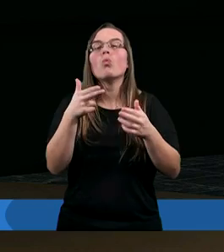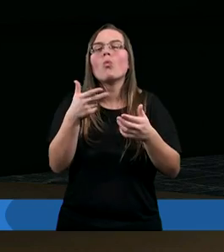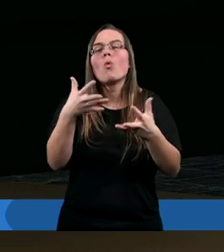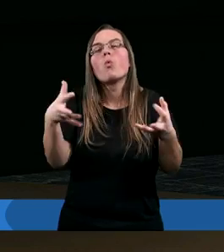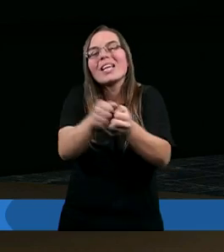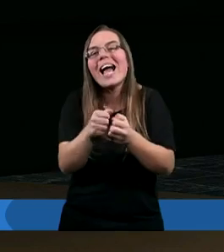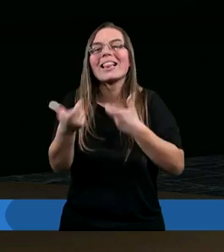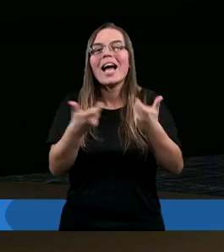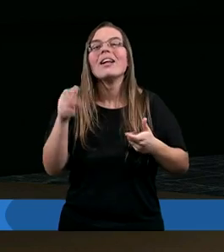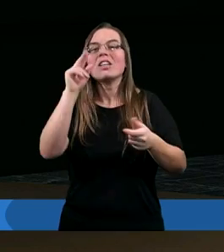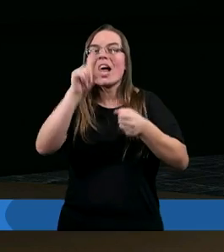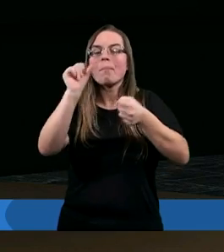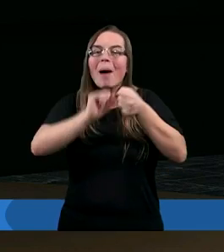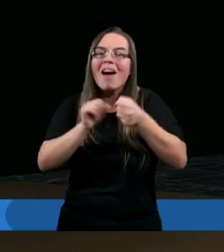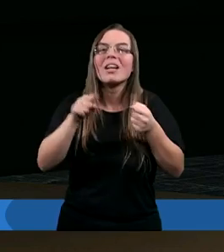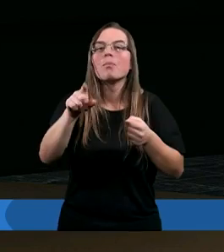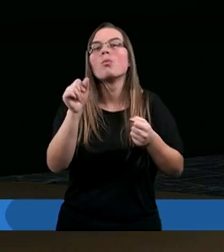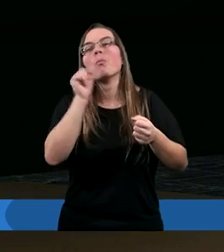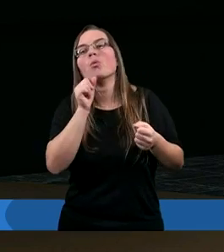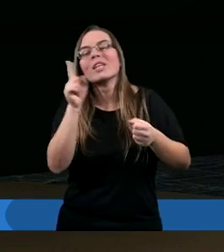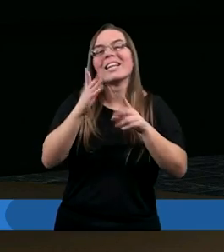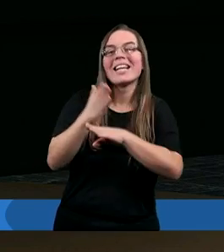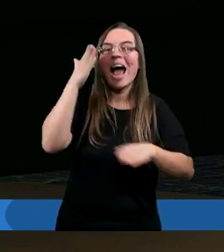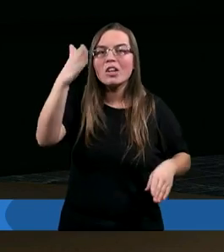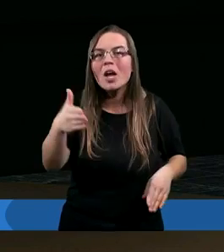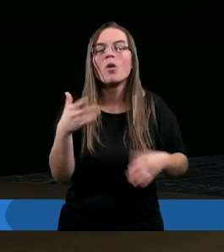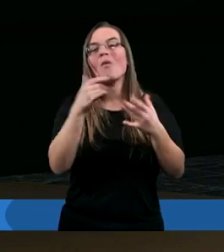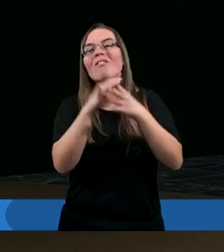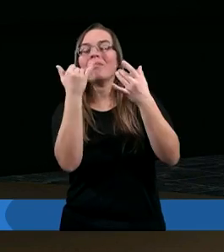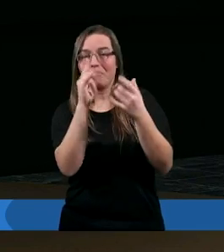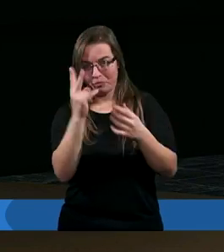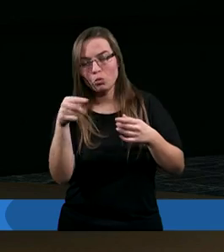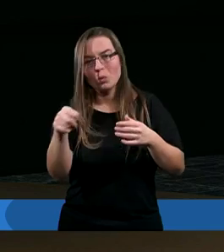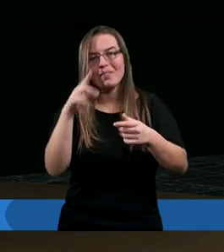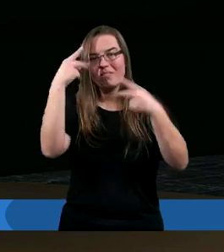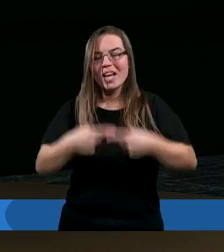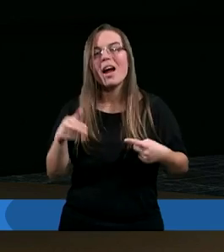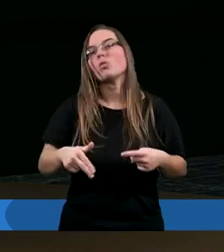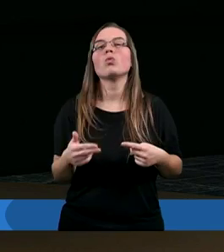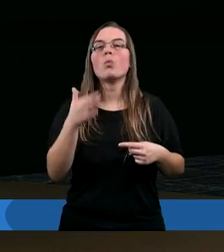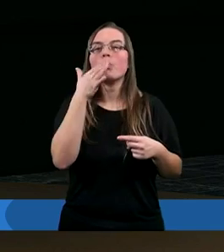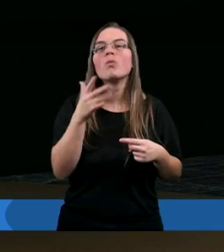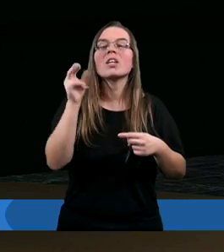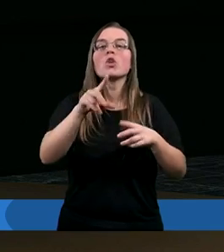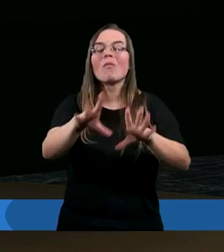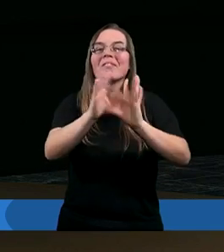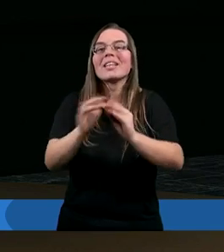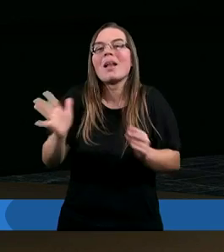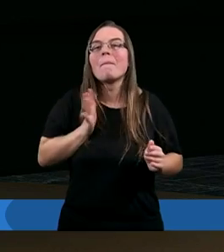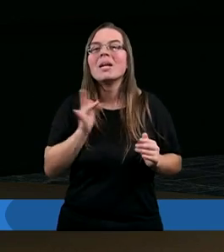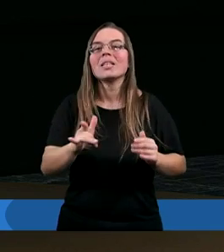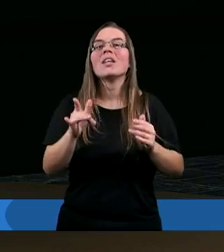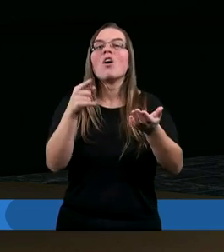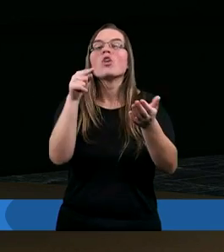że... jak sprawdzałem tutaj te imiona, które znajdują się w drugim wierszu, Buzyczycy to byli...